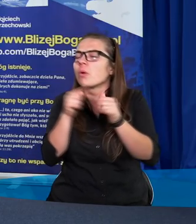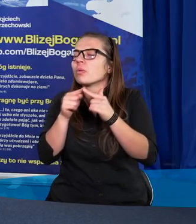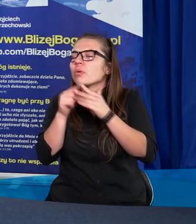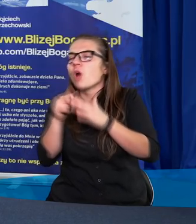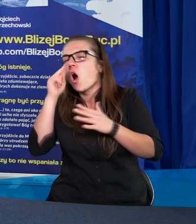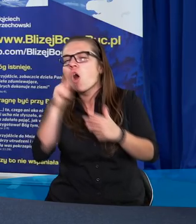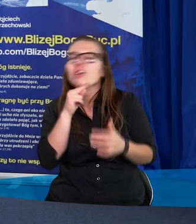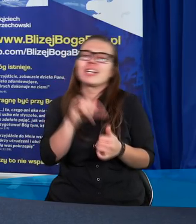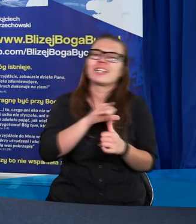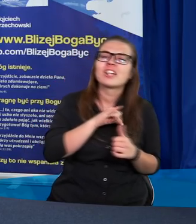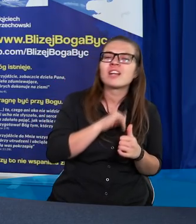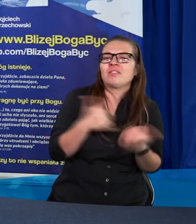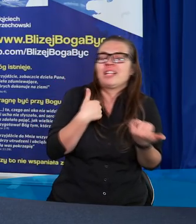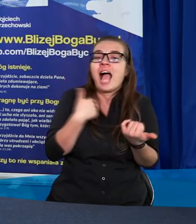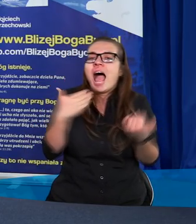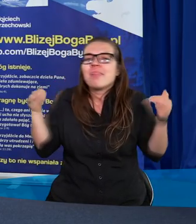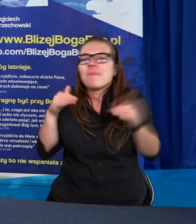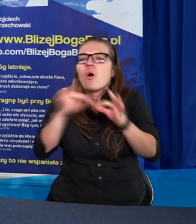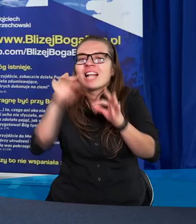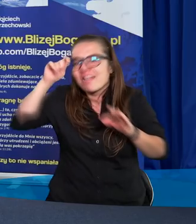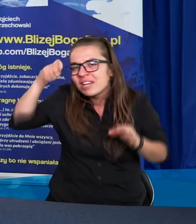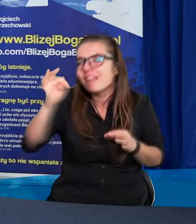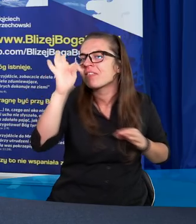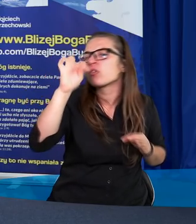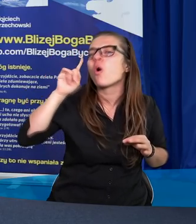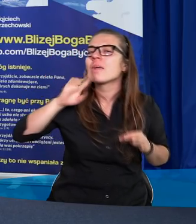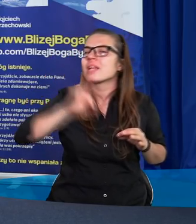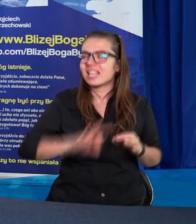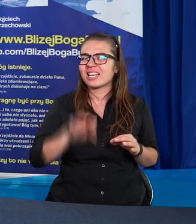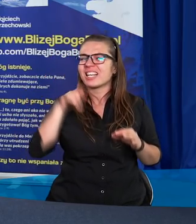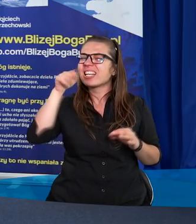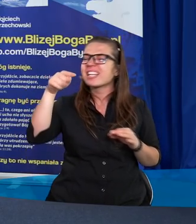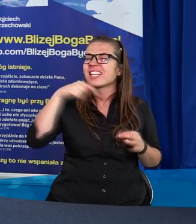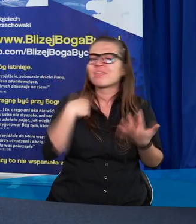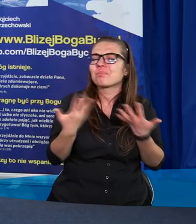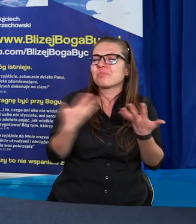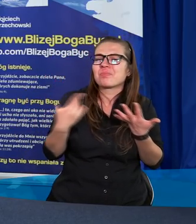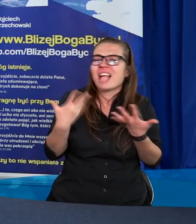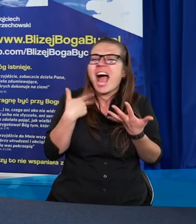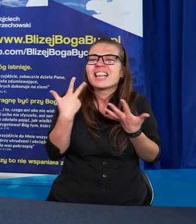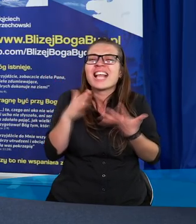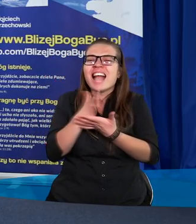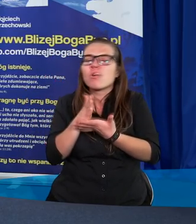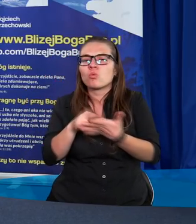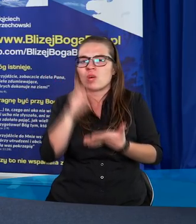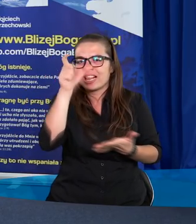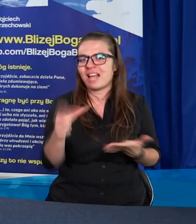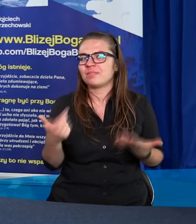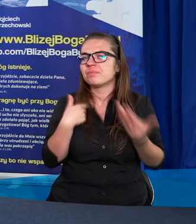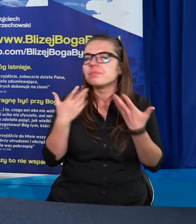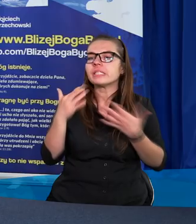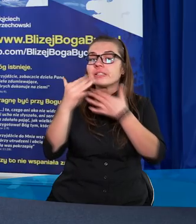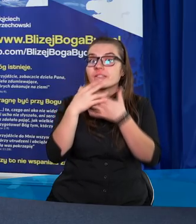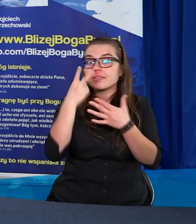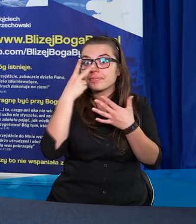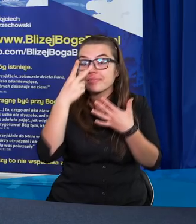ojcze, zgrzeszyłem, ja już nawet synem twoim nie mogę się nazywać, uczy mnie jednym ze sług. I kiedy on się zbliża,